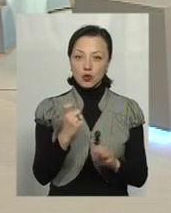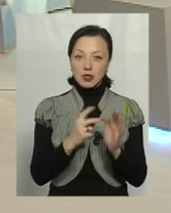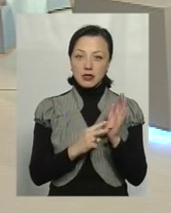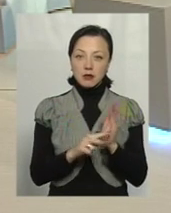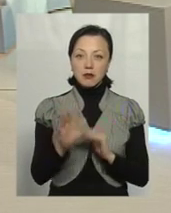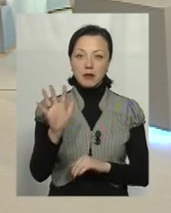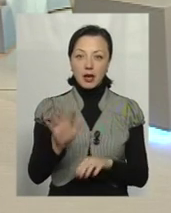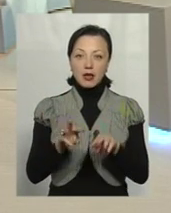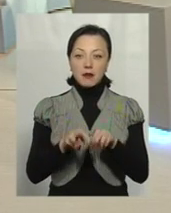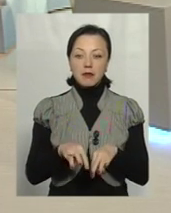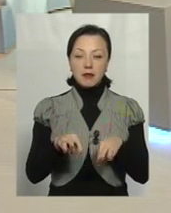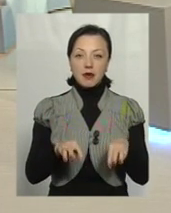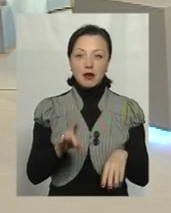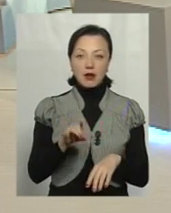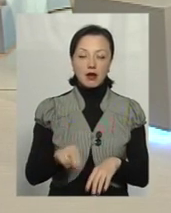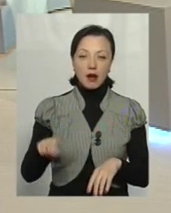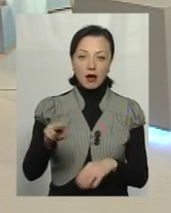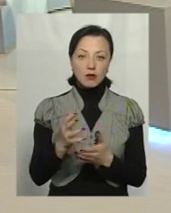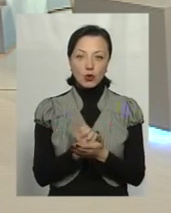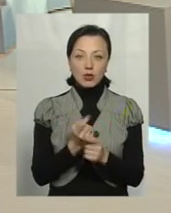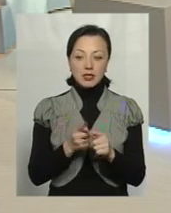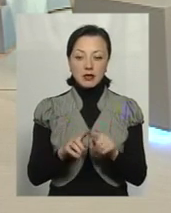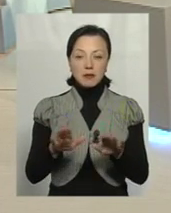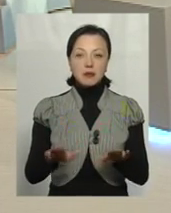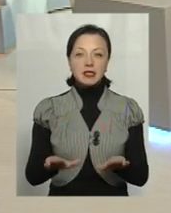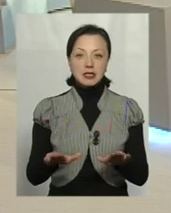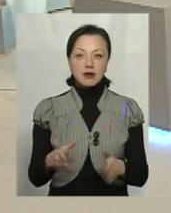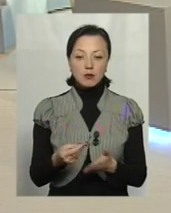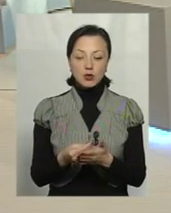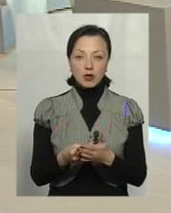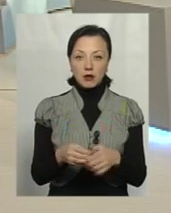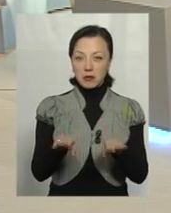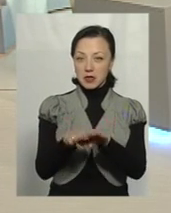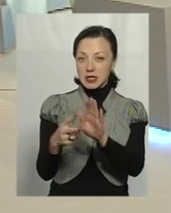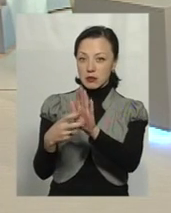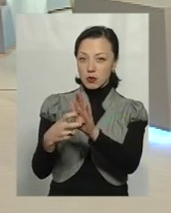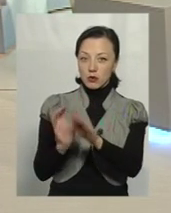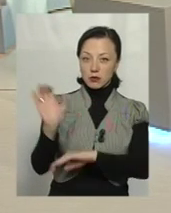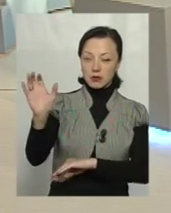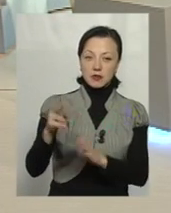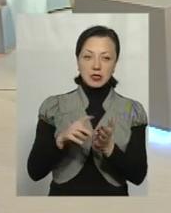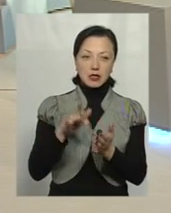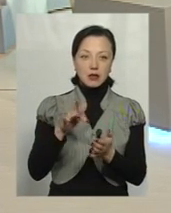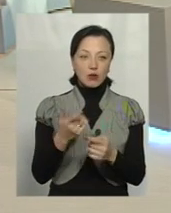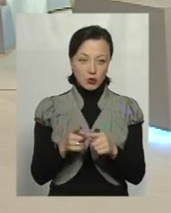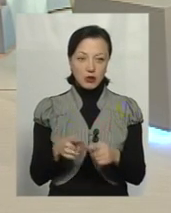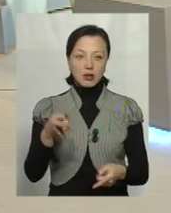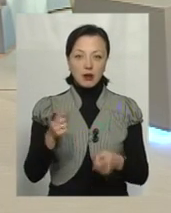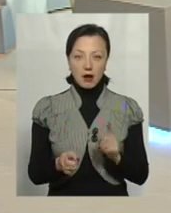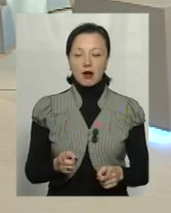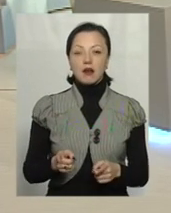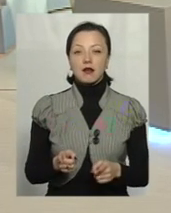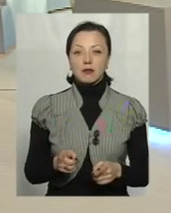доходів – це місцеві бюджети. На фоні 700 – центральний бюджет. От вам реалій